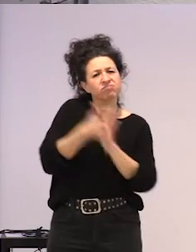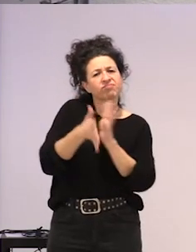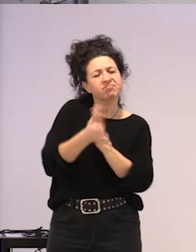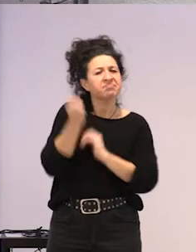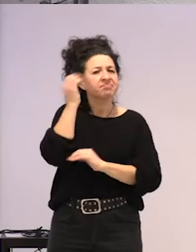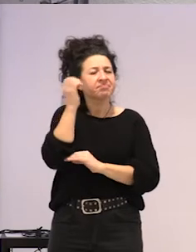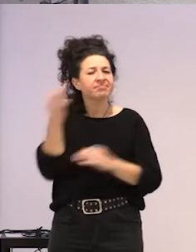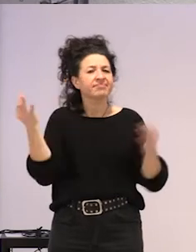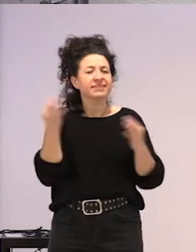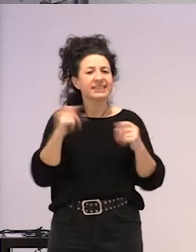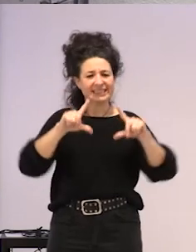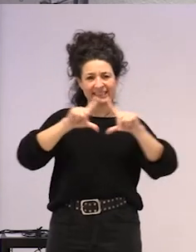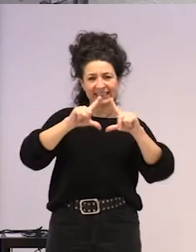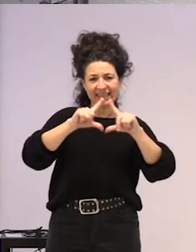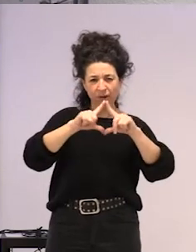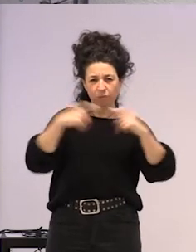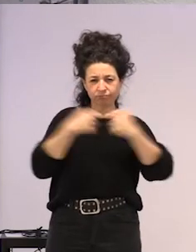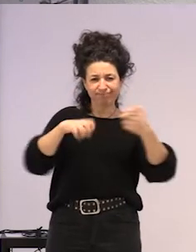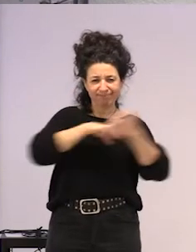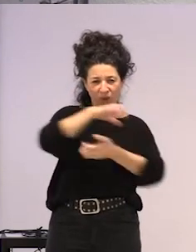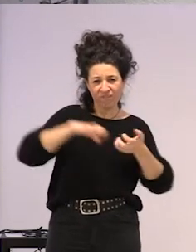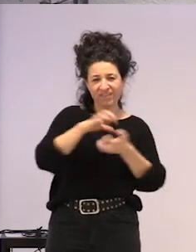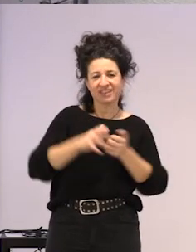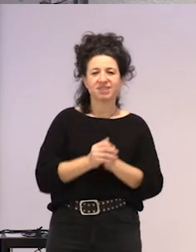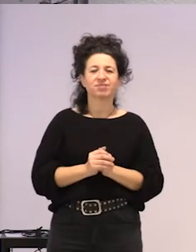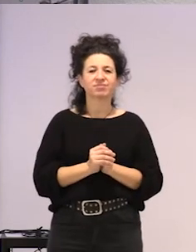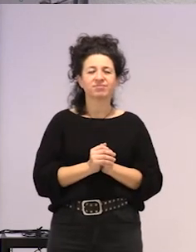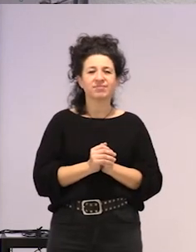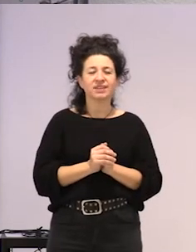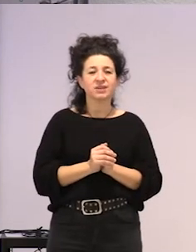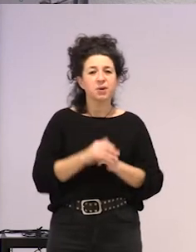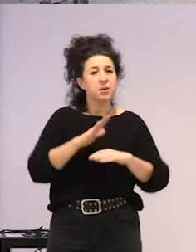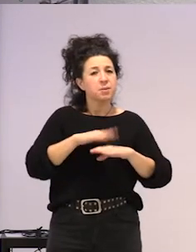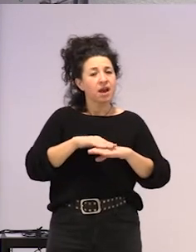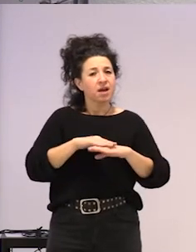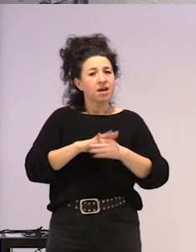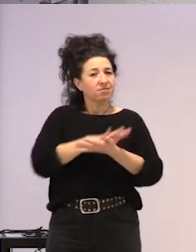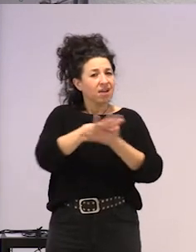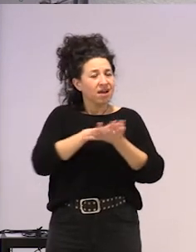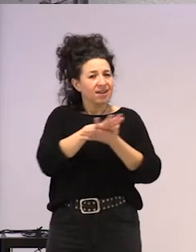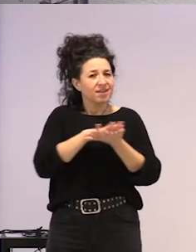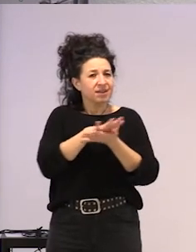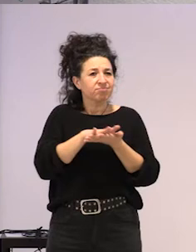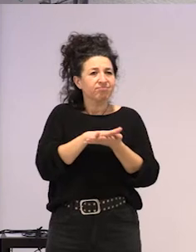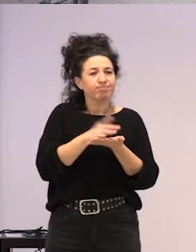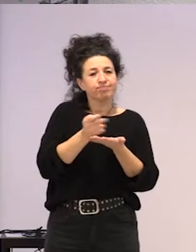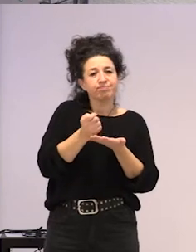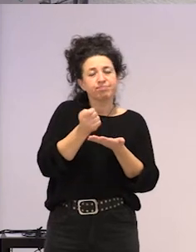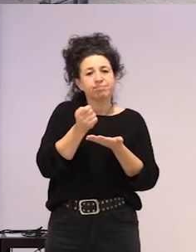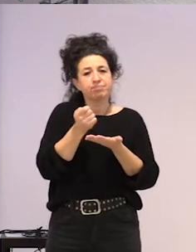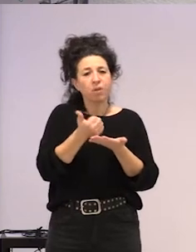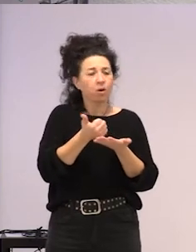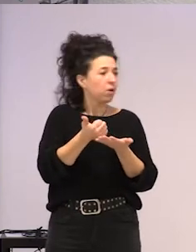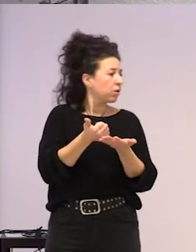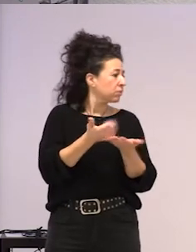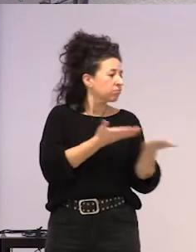gatazkatuaren inguruan, eta, bueno, horretarako bai, nola bai, ekarre